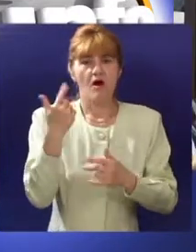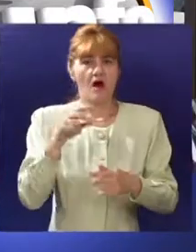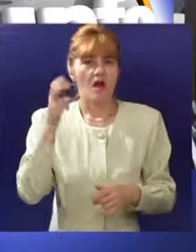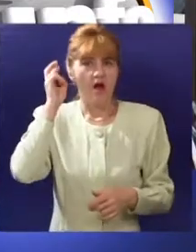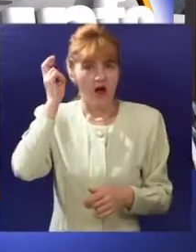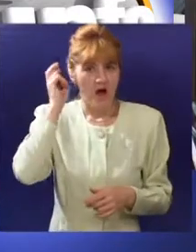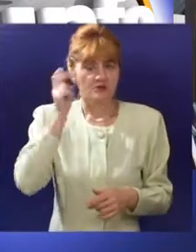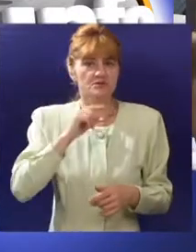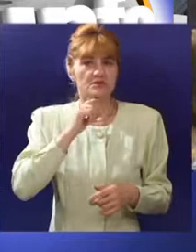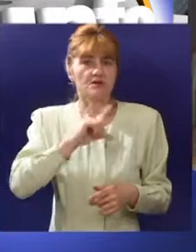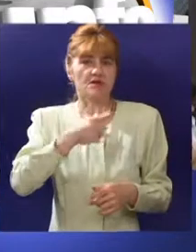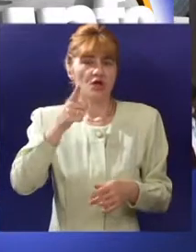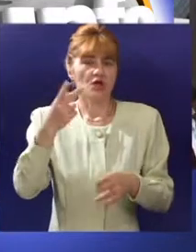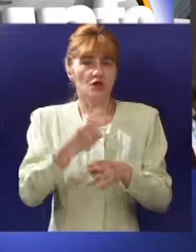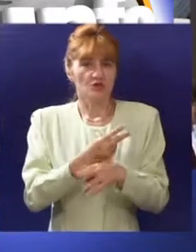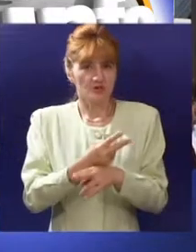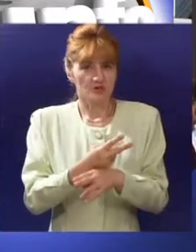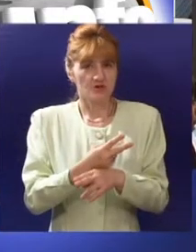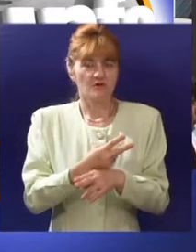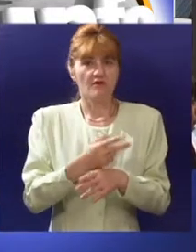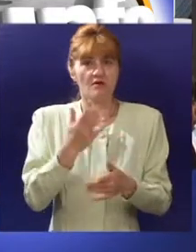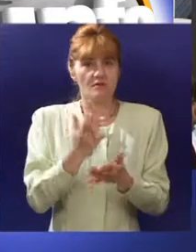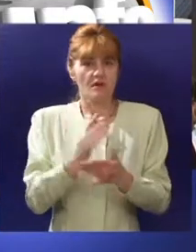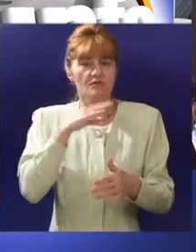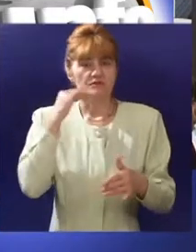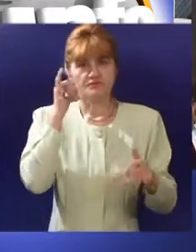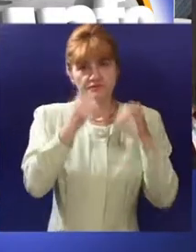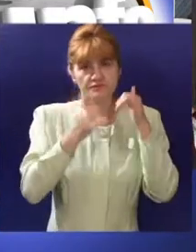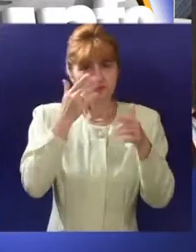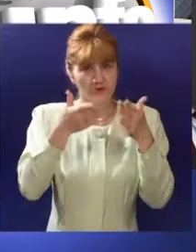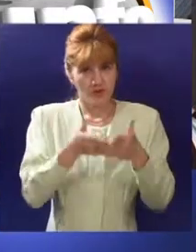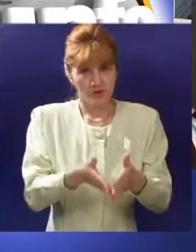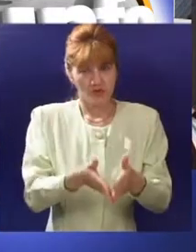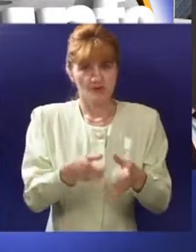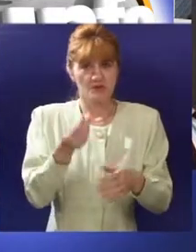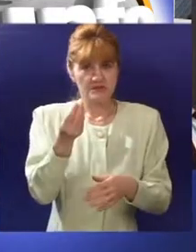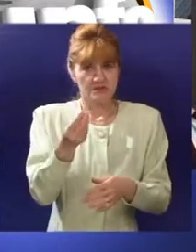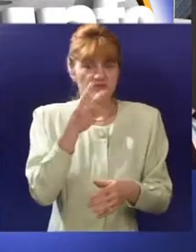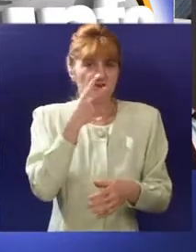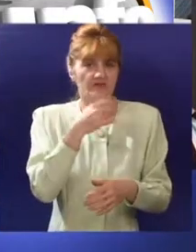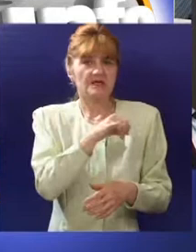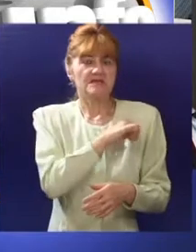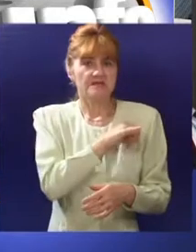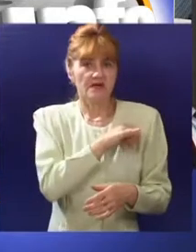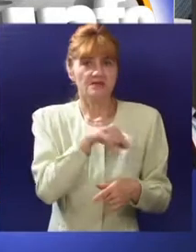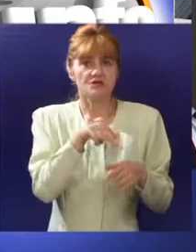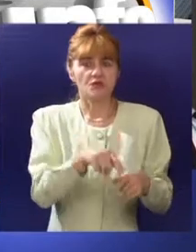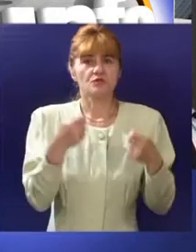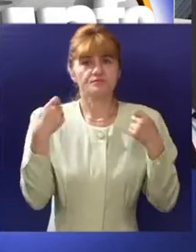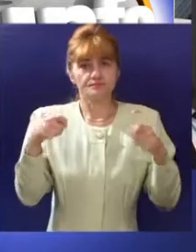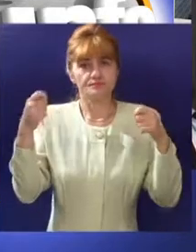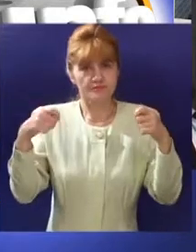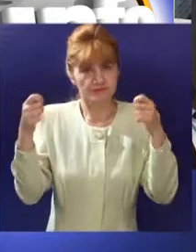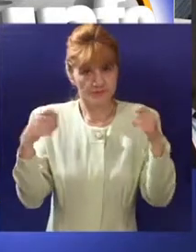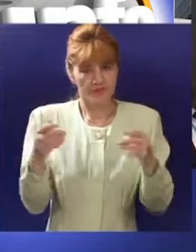kao jedan od glavnih trgovinskih partnera Srbije je veoma prisutna na ovom sajmu, naravno njihove kompanije koje su zainteresovane za